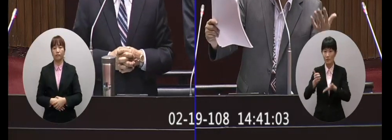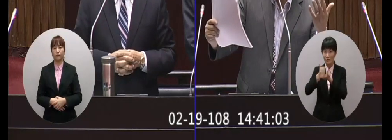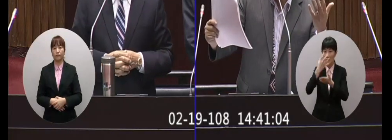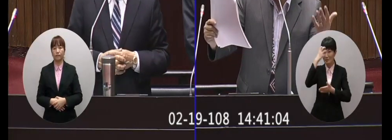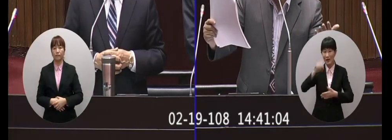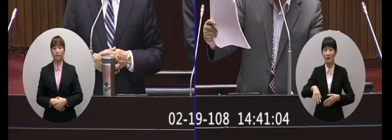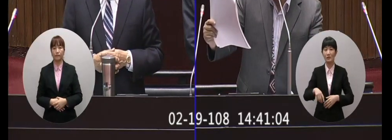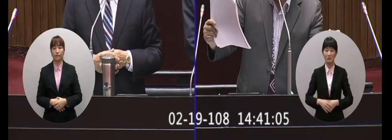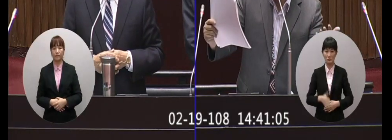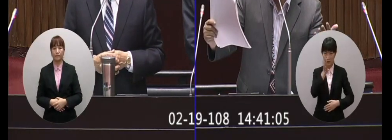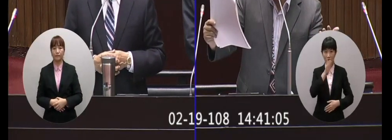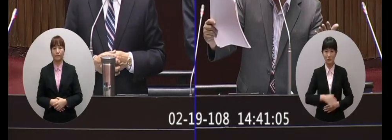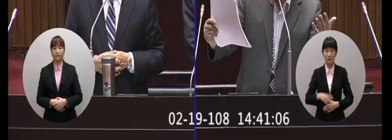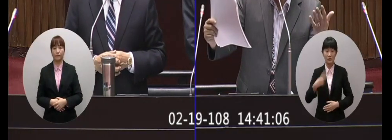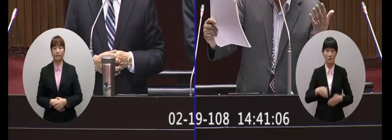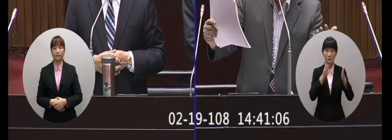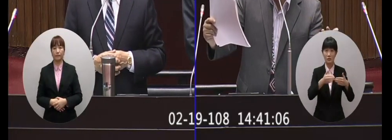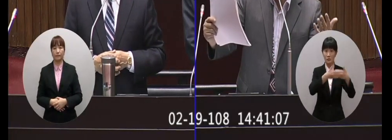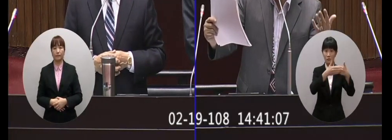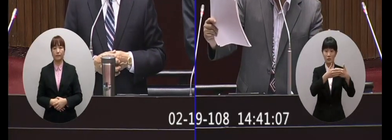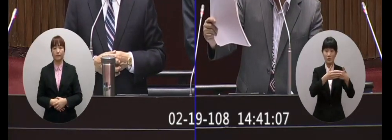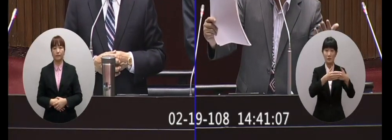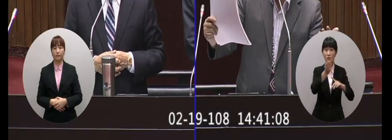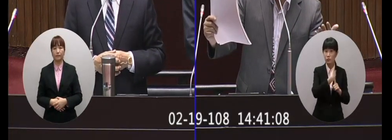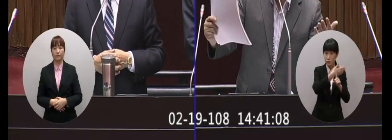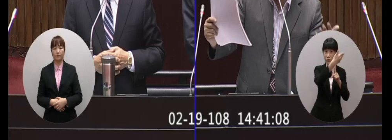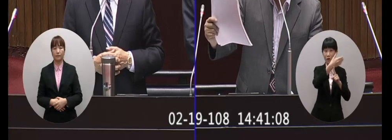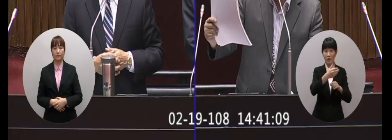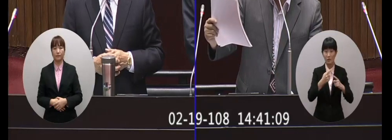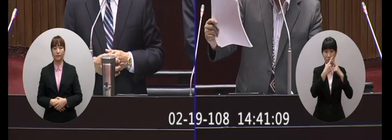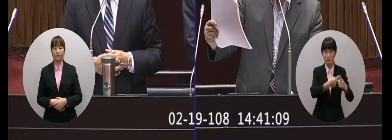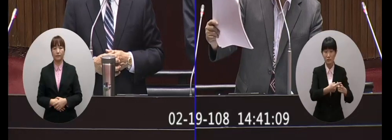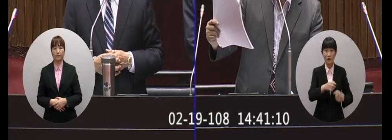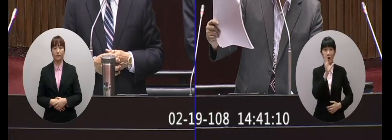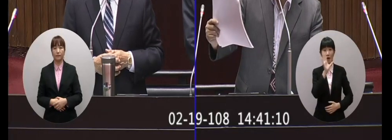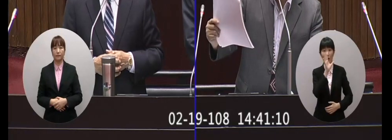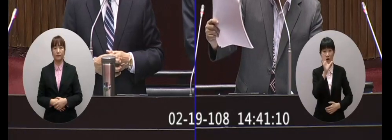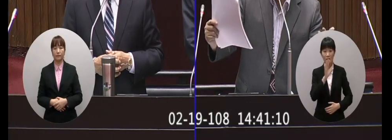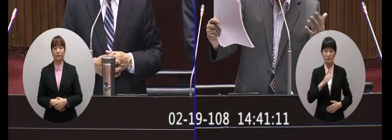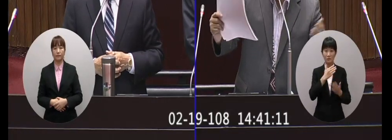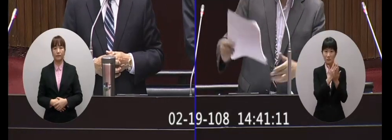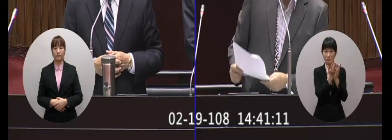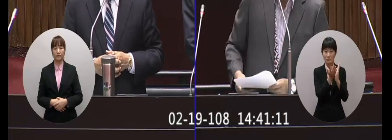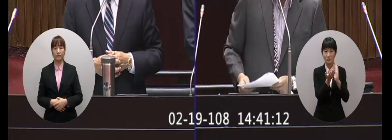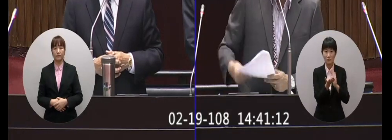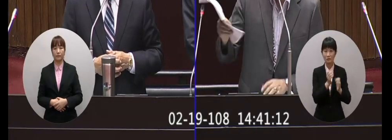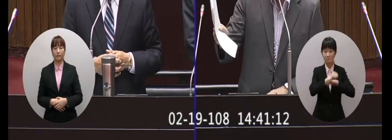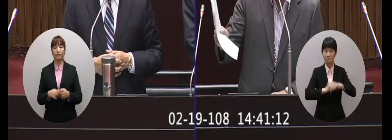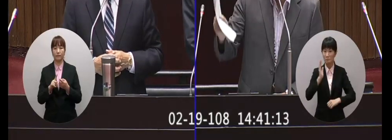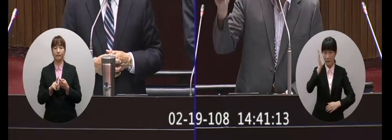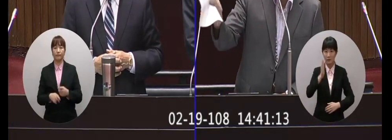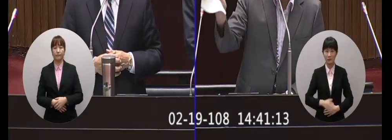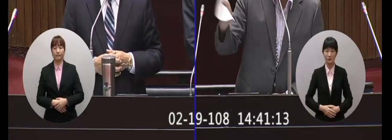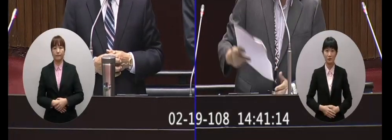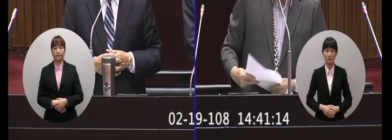像象徵大陸地區的政權的旗子灰啊歌等行李唱唱中或其他類似的行為對不對